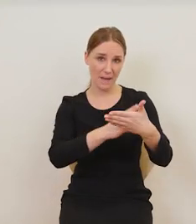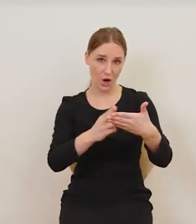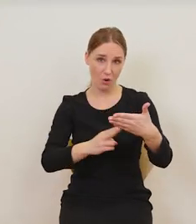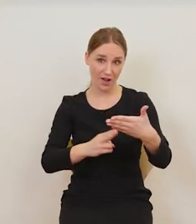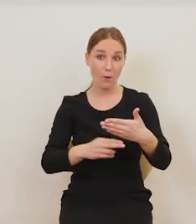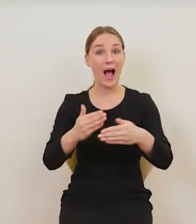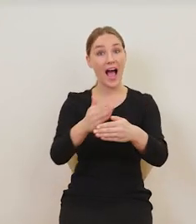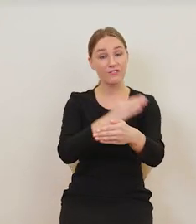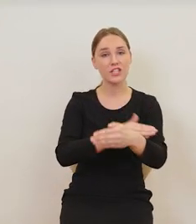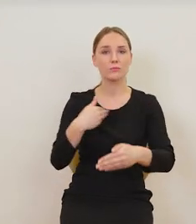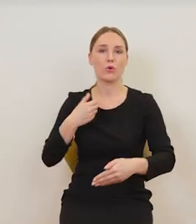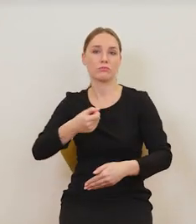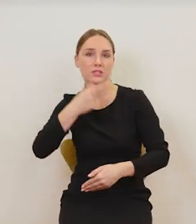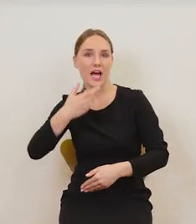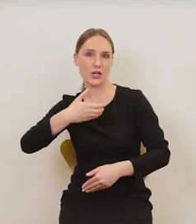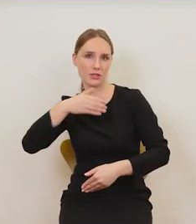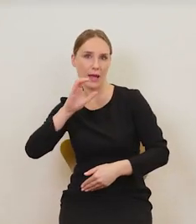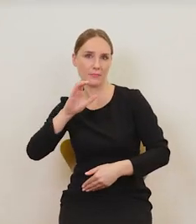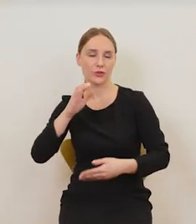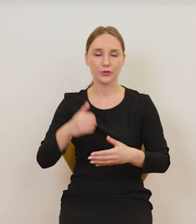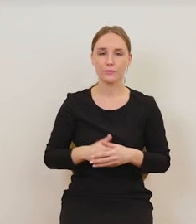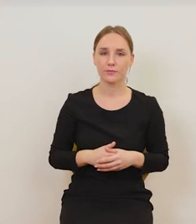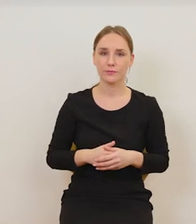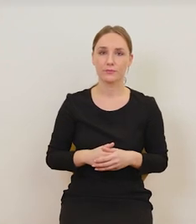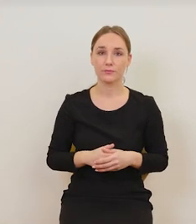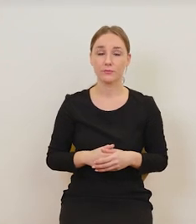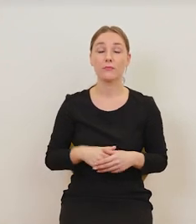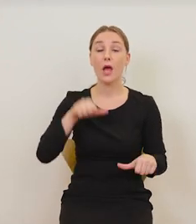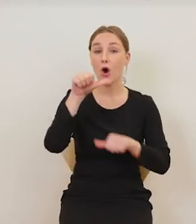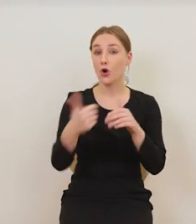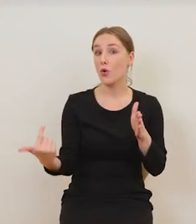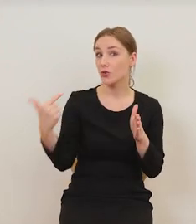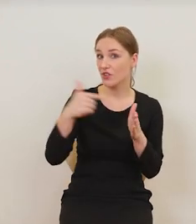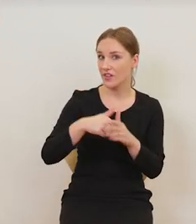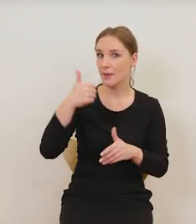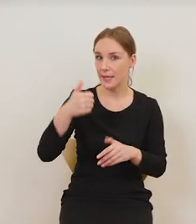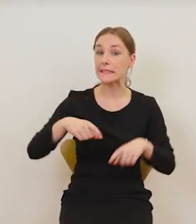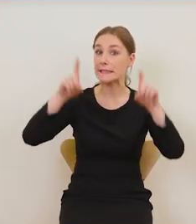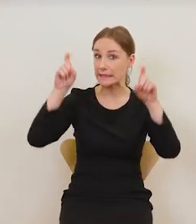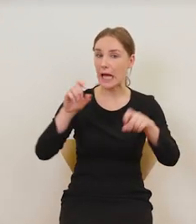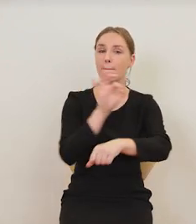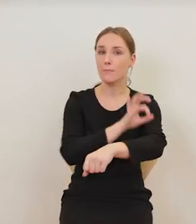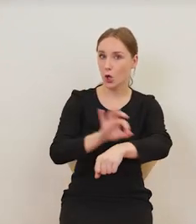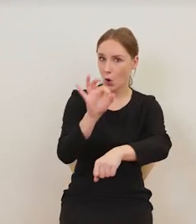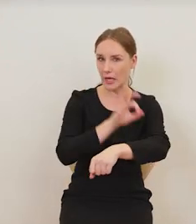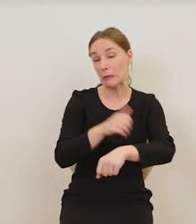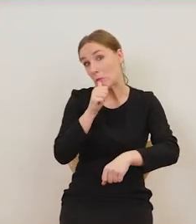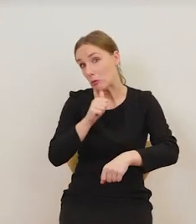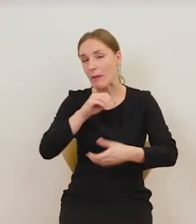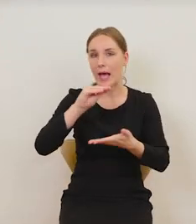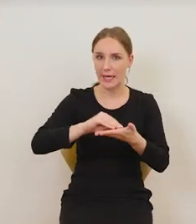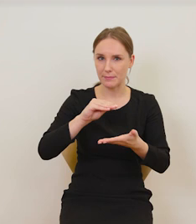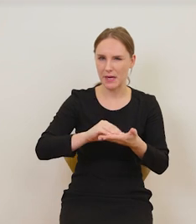czegoś, czy po zażyciu czegoś. I w końcu w 2001 roku rozpoczął ten eksperyment